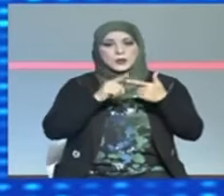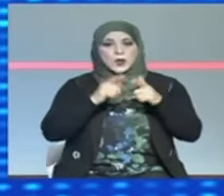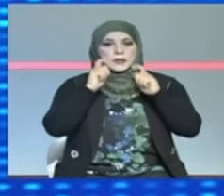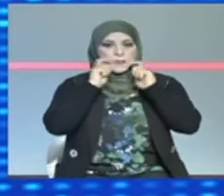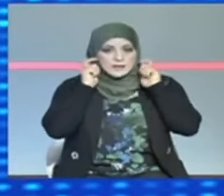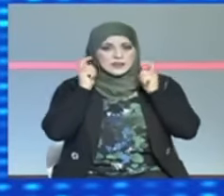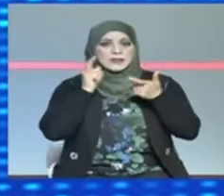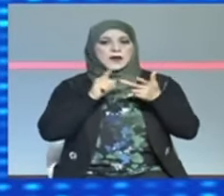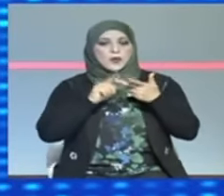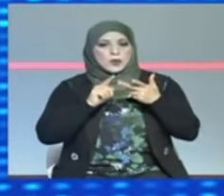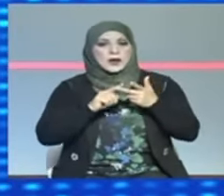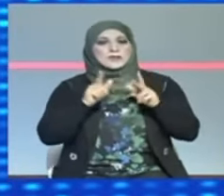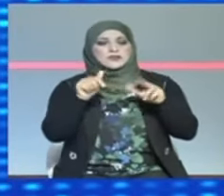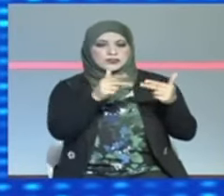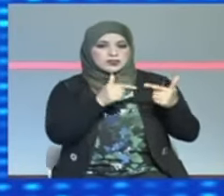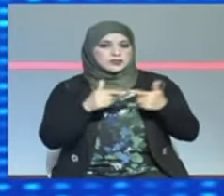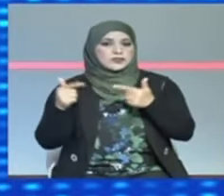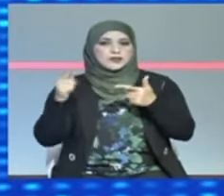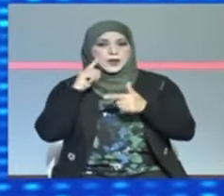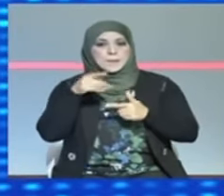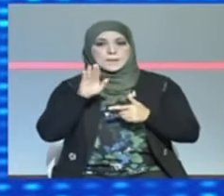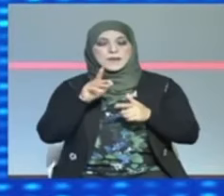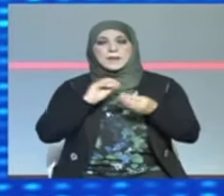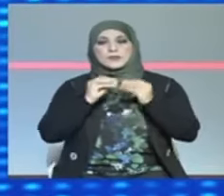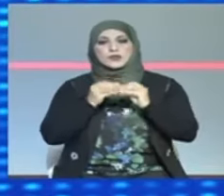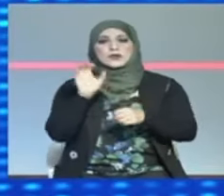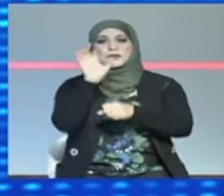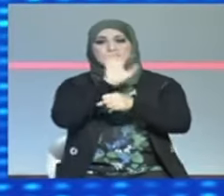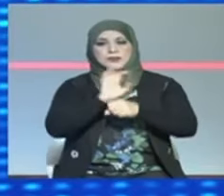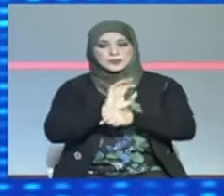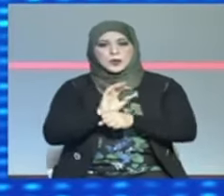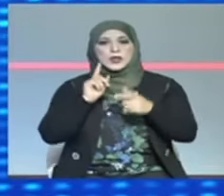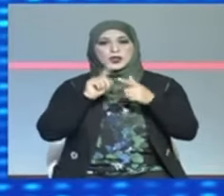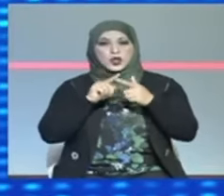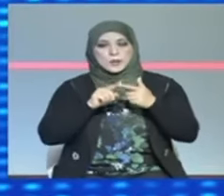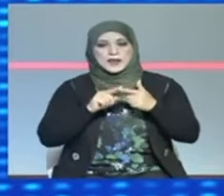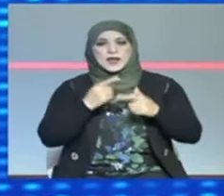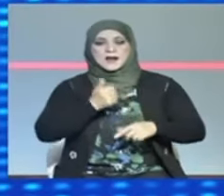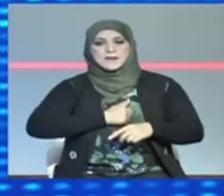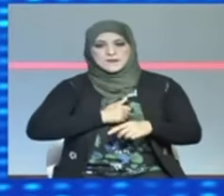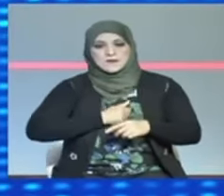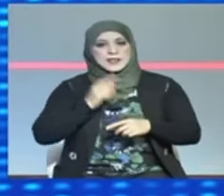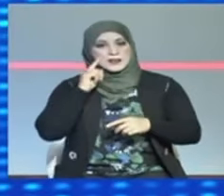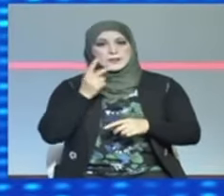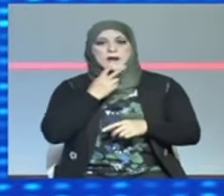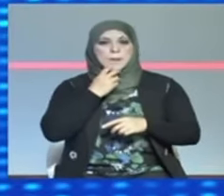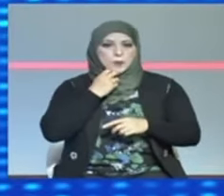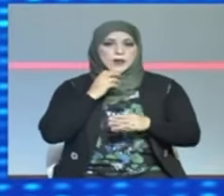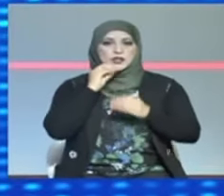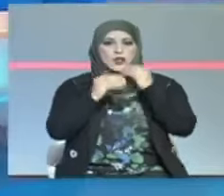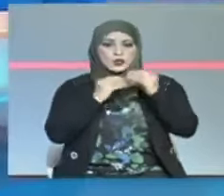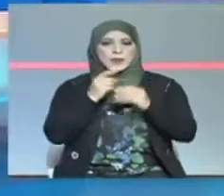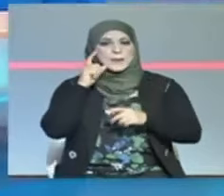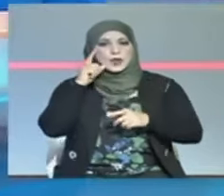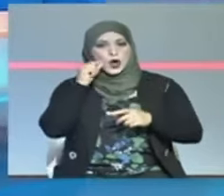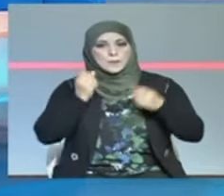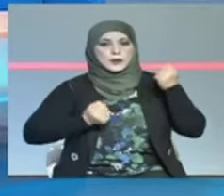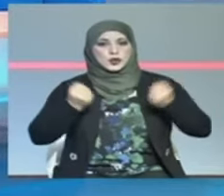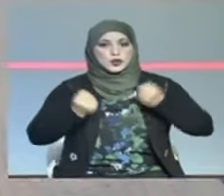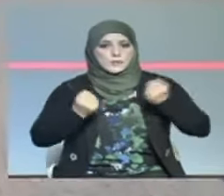التشاكيات خاصة فيما يتعلق بتاكسي الفردي أو الجماعي سواء من المواطن أو من سائقية تاكسي